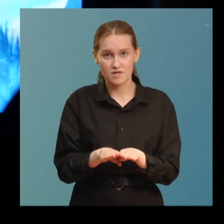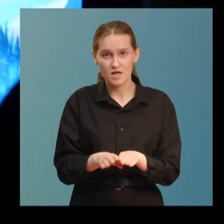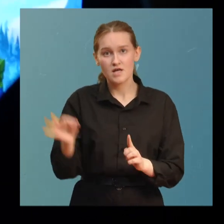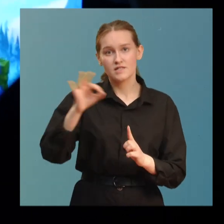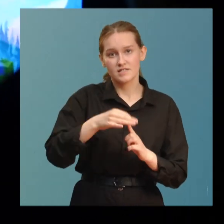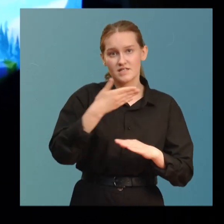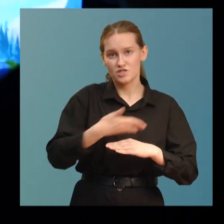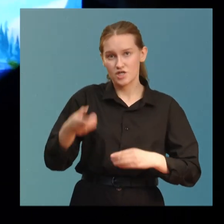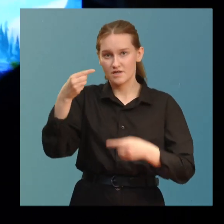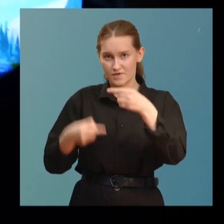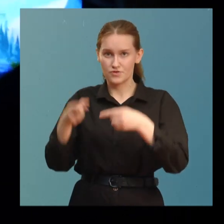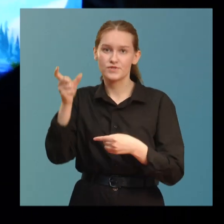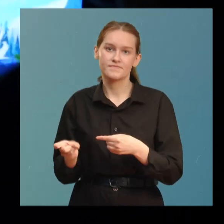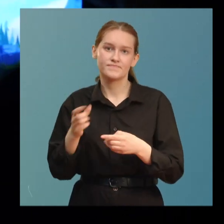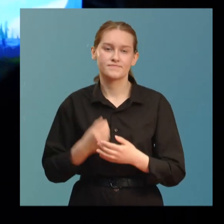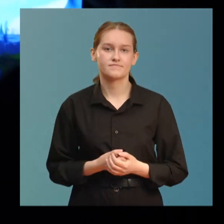Задача их выкинуть.